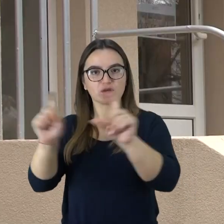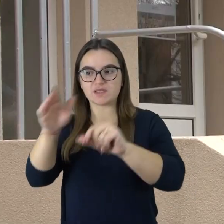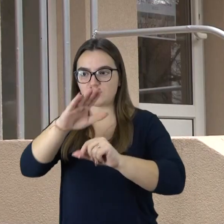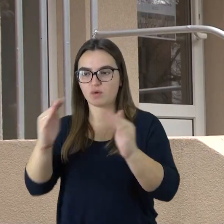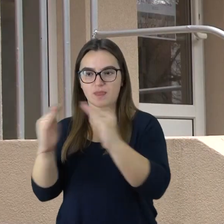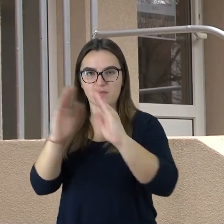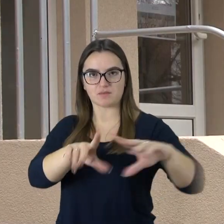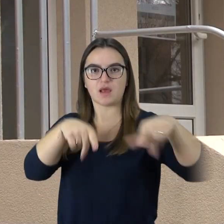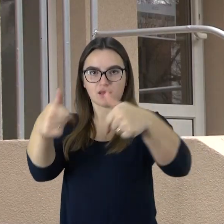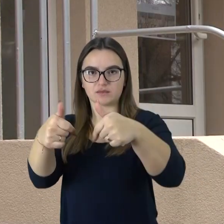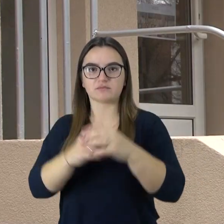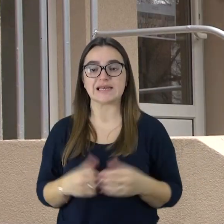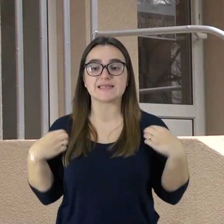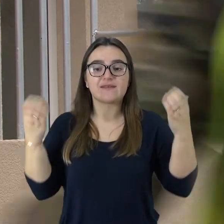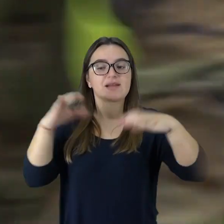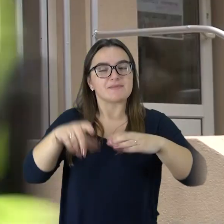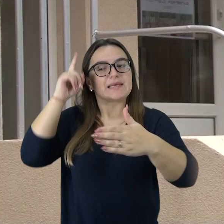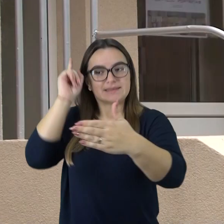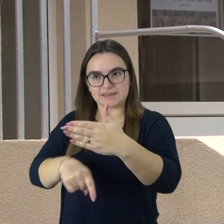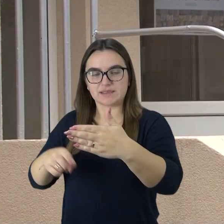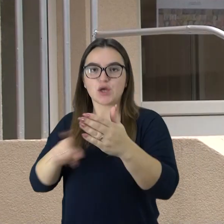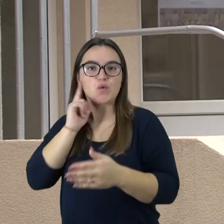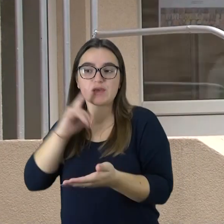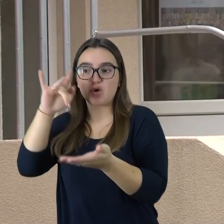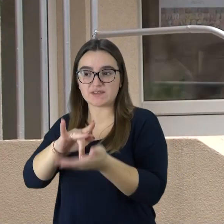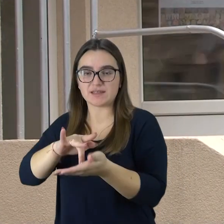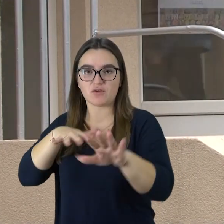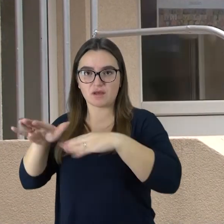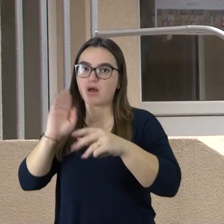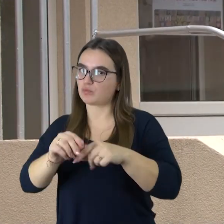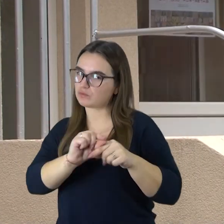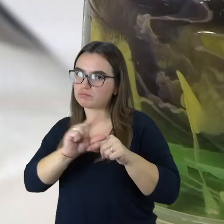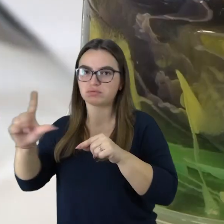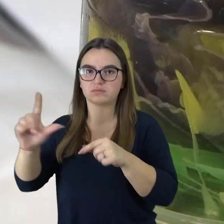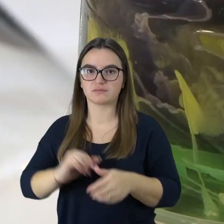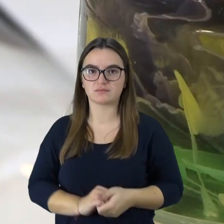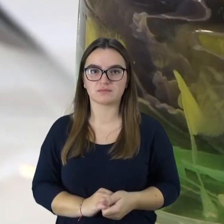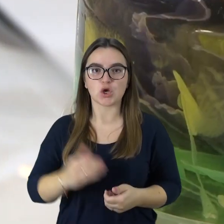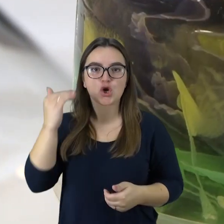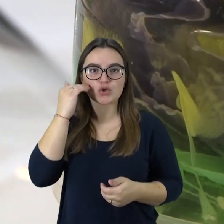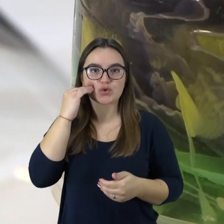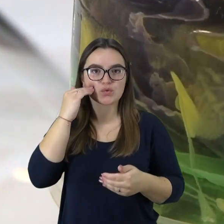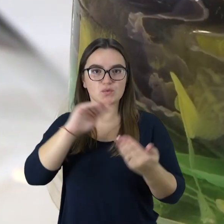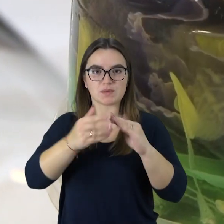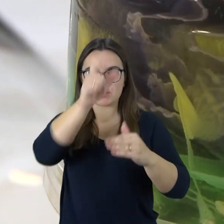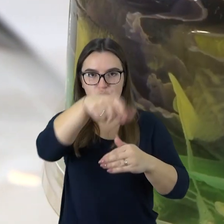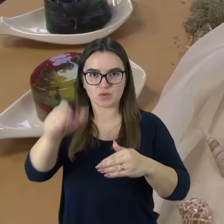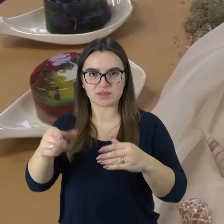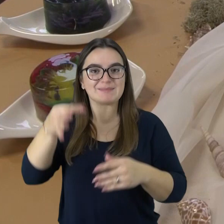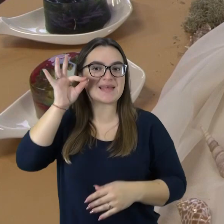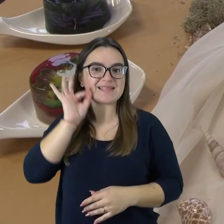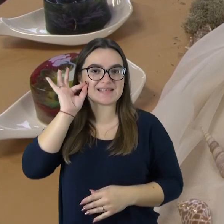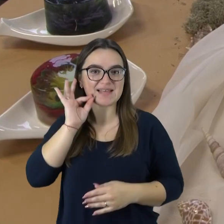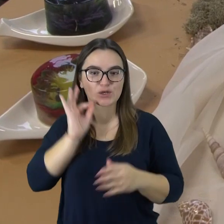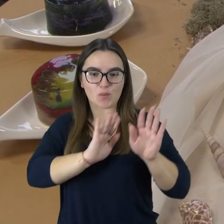Šiauliu miesto savivaldybė tikėsi, kad nuo šiol jaunimo centro veikla taps aktyvesnė. Šiauliečiams pristatytoje desartų